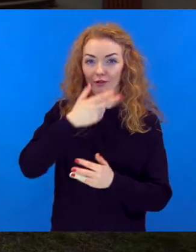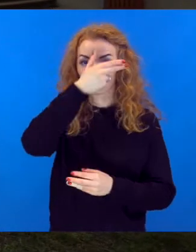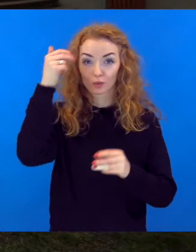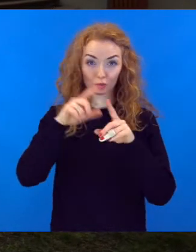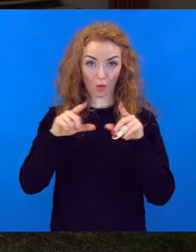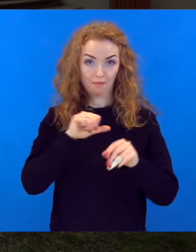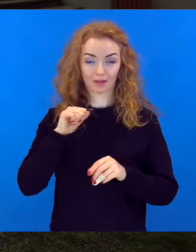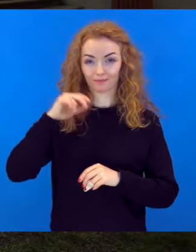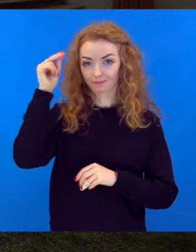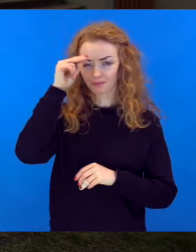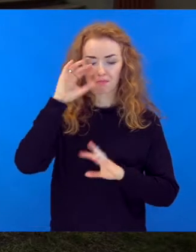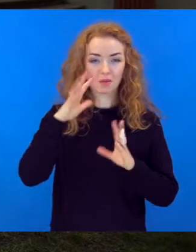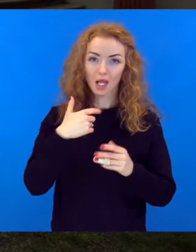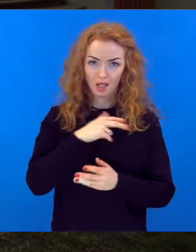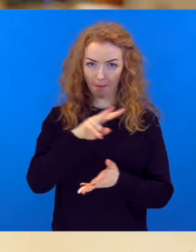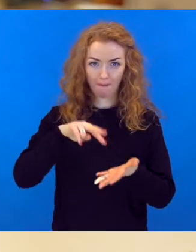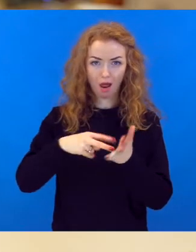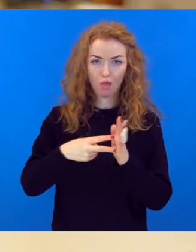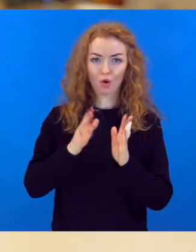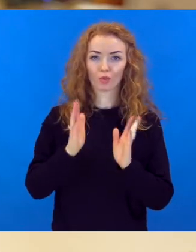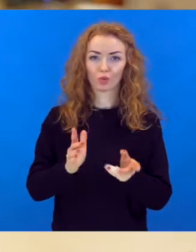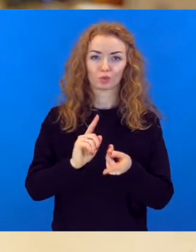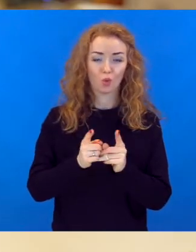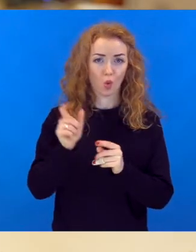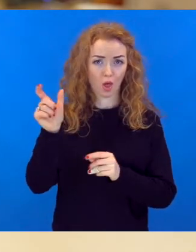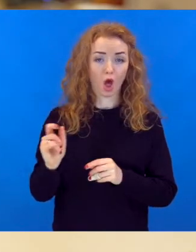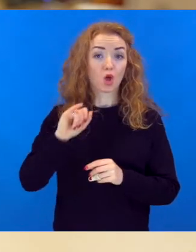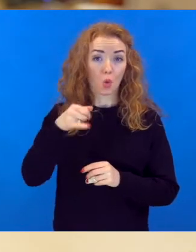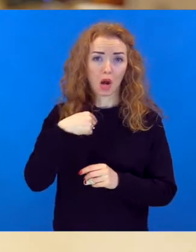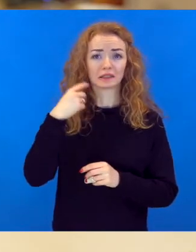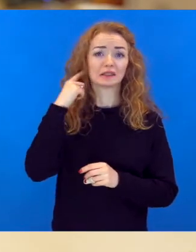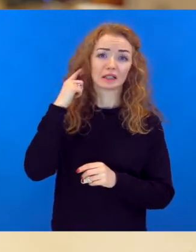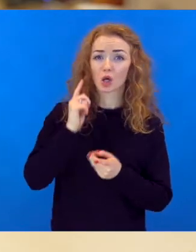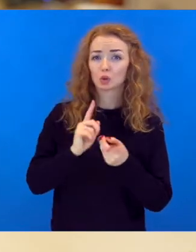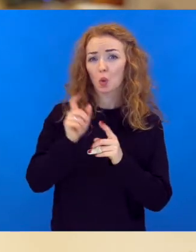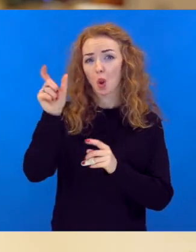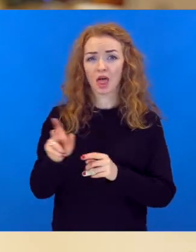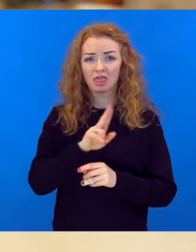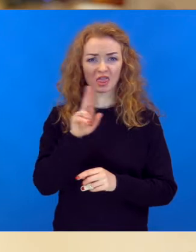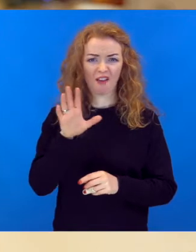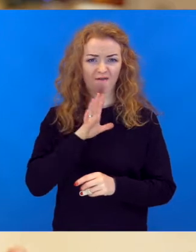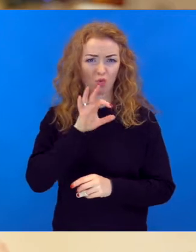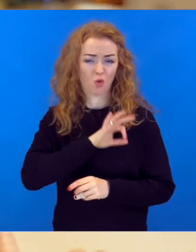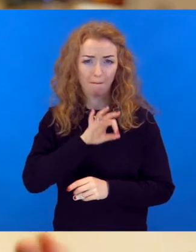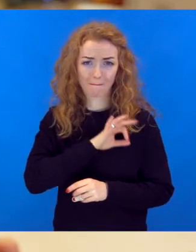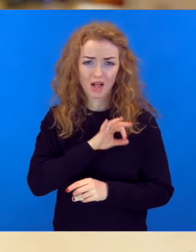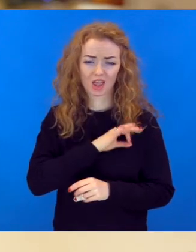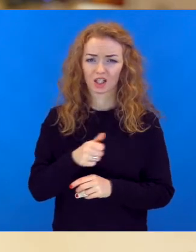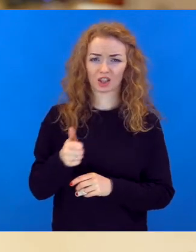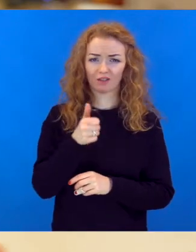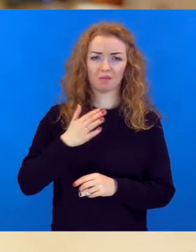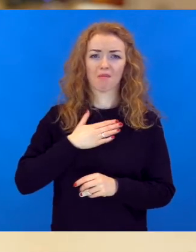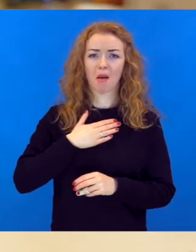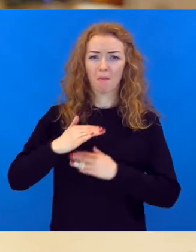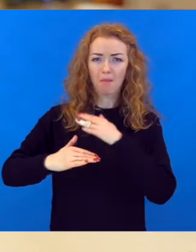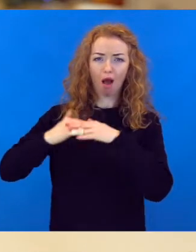tad absolūti nedomāju, ka es būšu skolotājs, skolotājs neko nepelna. Mums ir uz priekšu, man liekas, īpaši manai pautēja